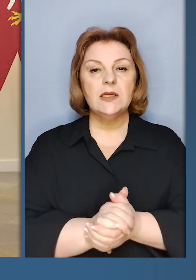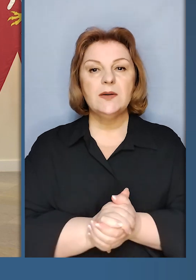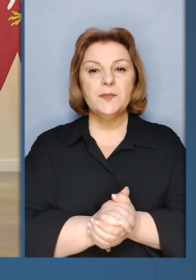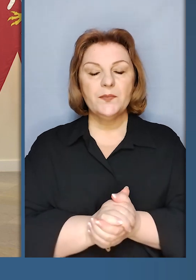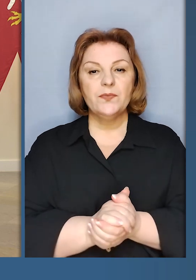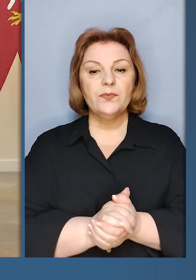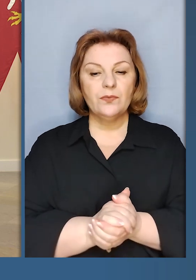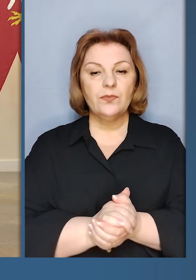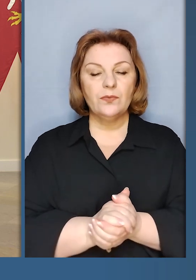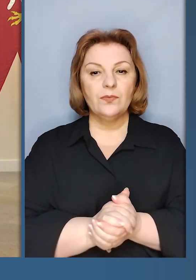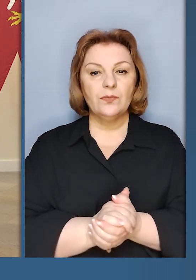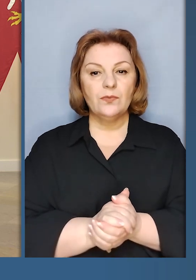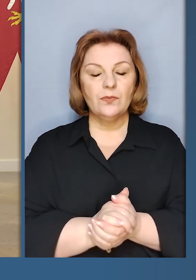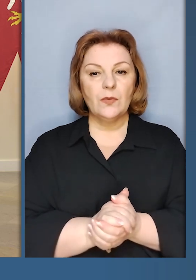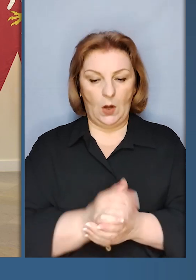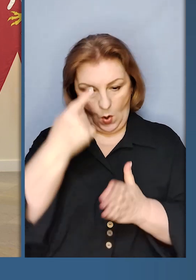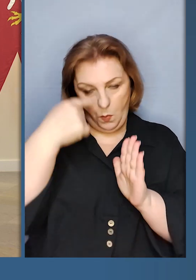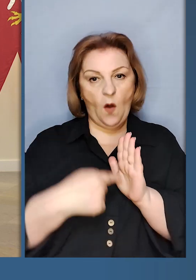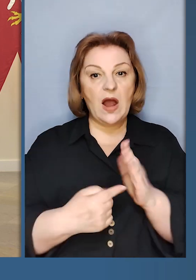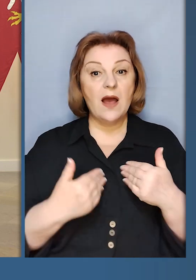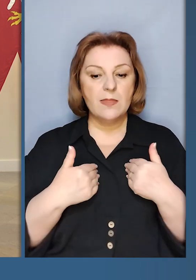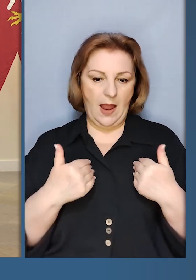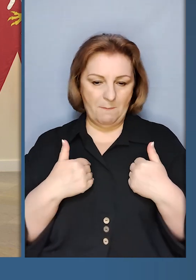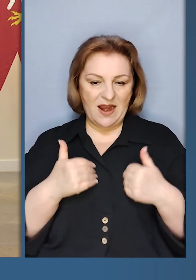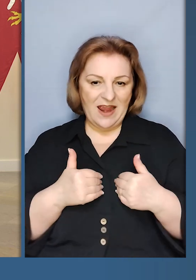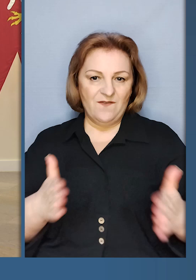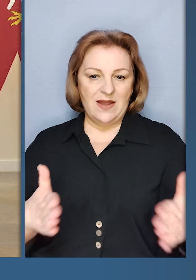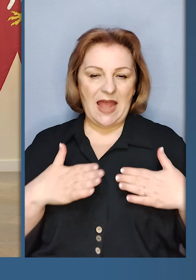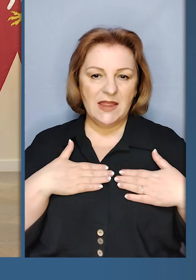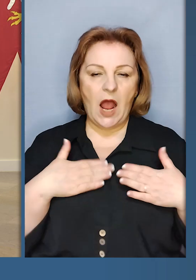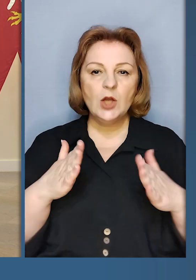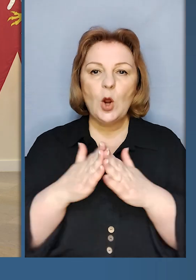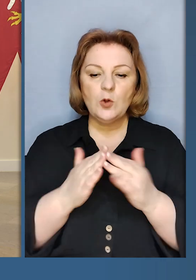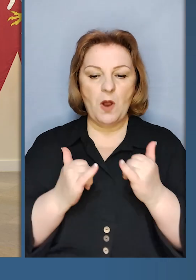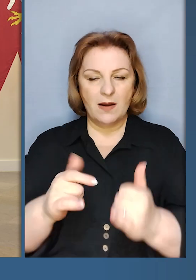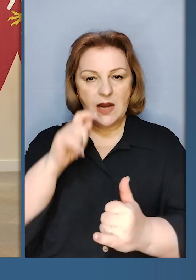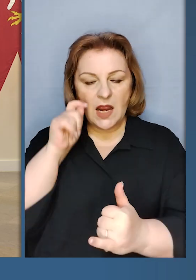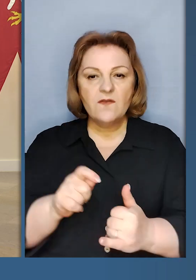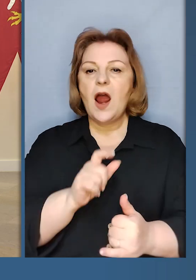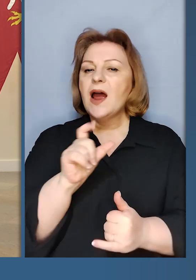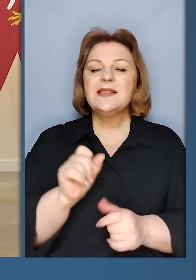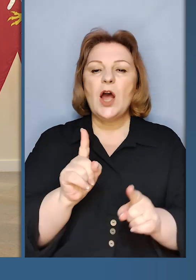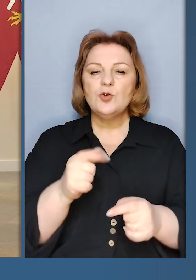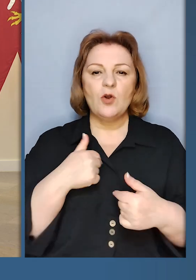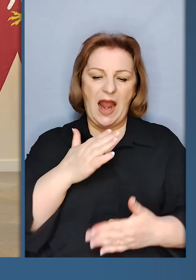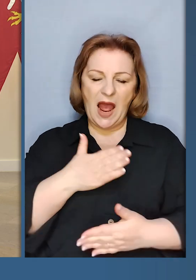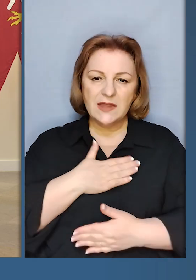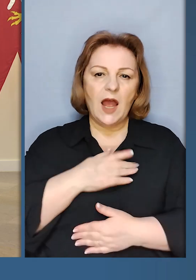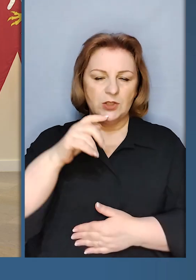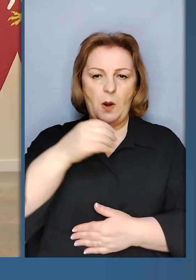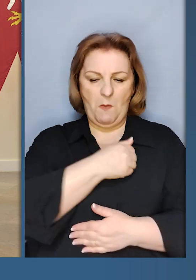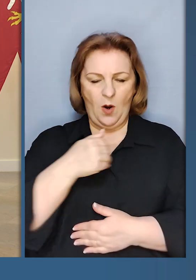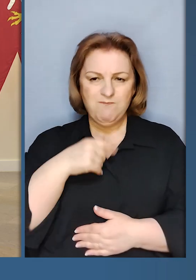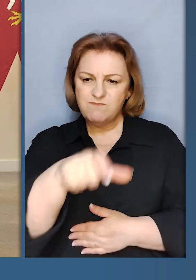повірили нам, а ми відкрили наші домівки для них, за що я нашим собі